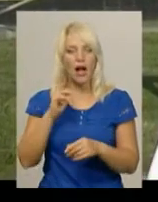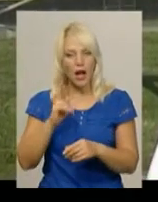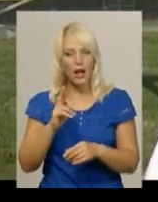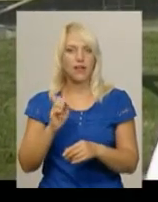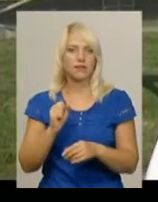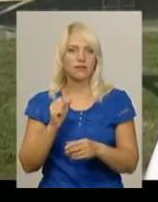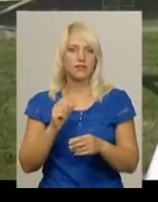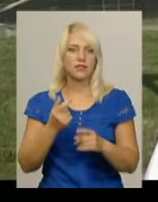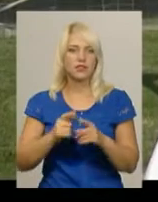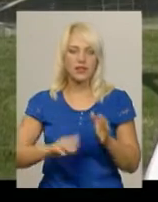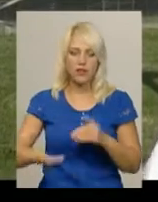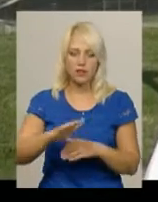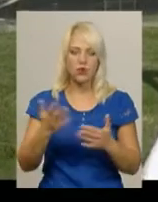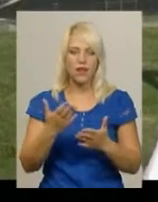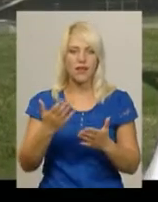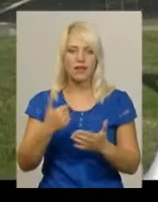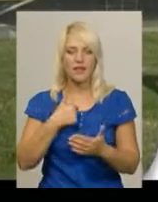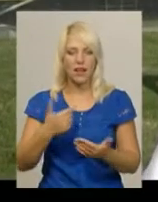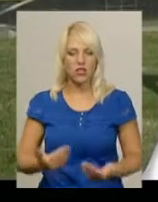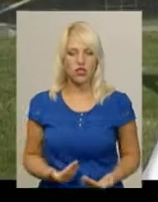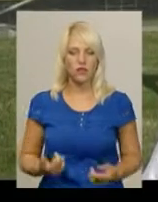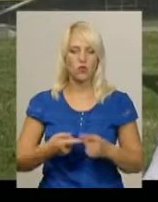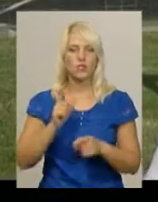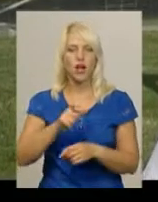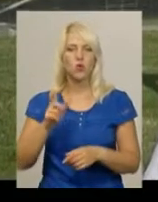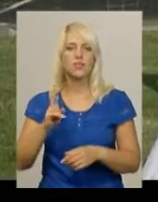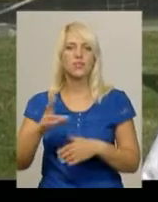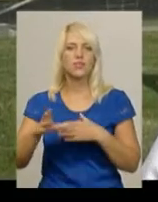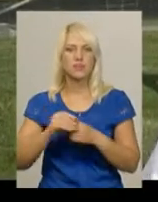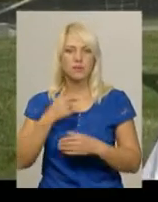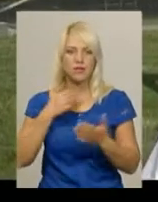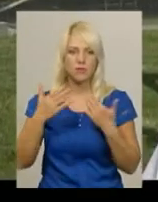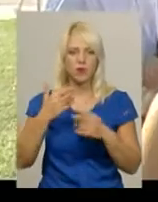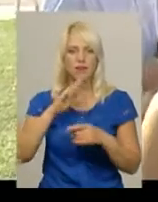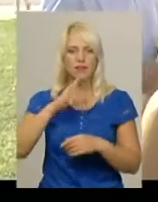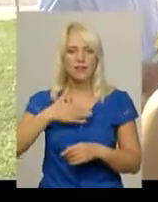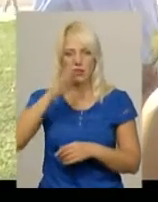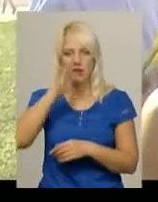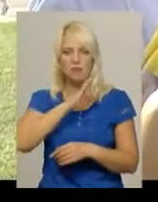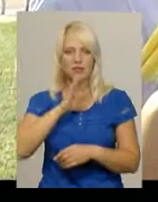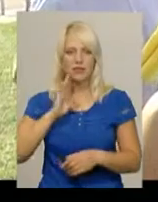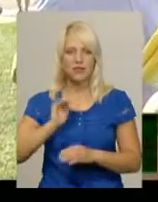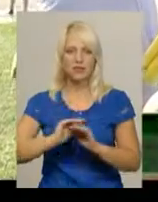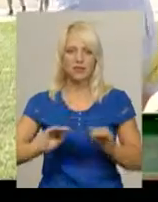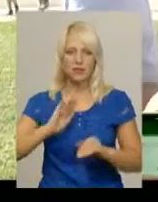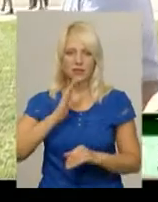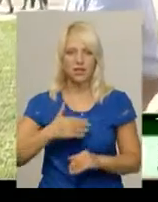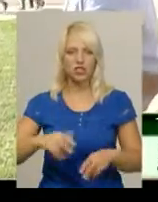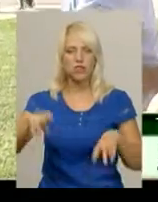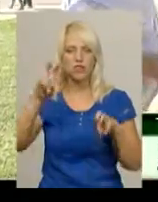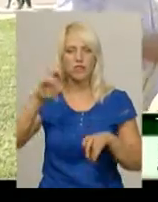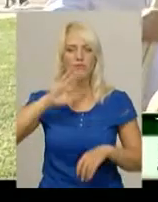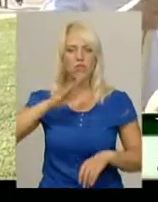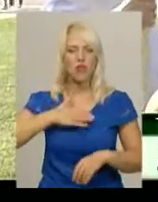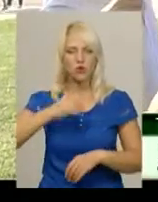територія, якій живу, це люди, з якими ми спілкуємося, це батьки, це діти наші. Символ нашої країни за державним